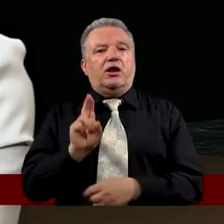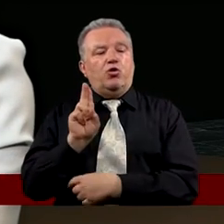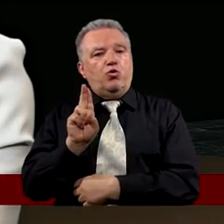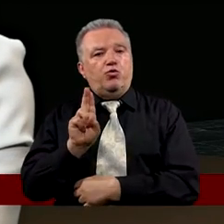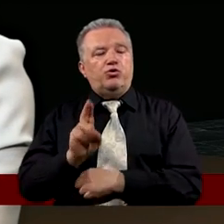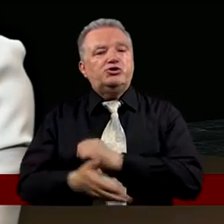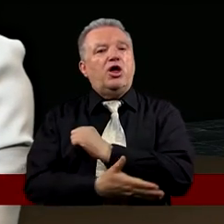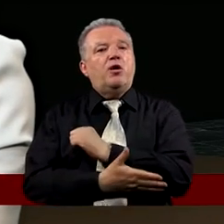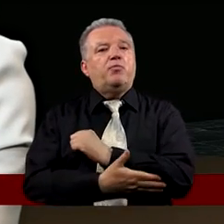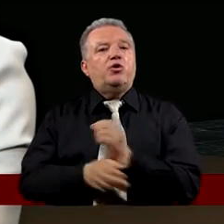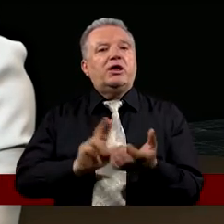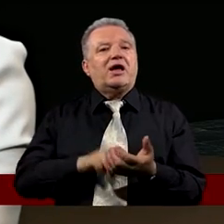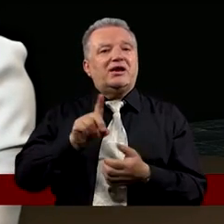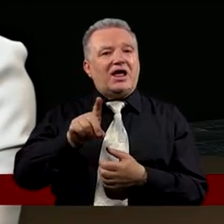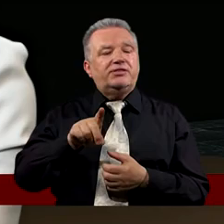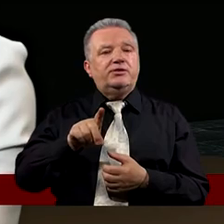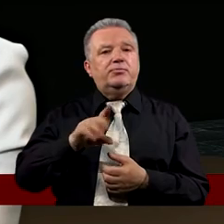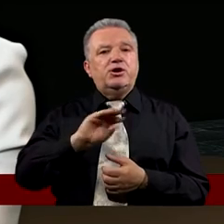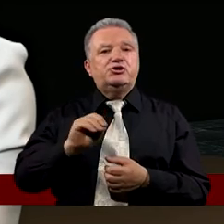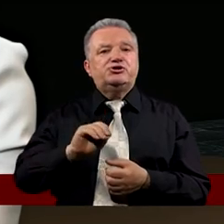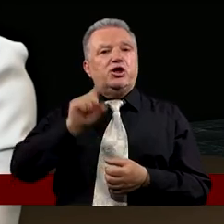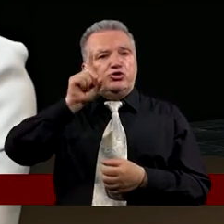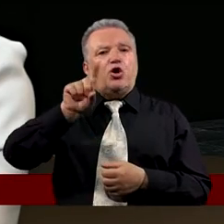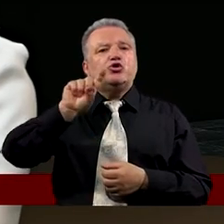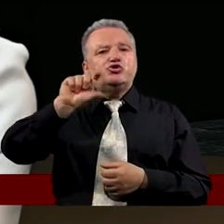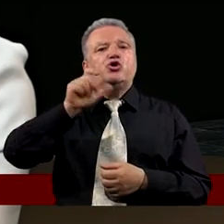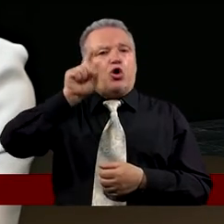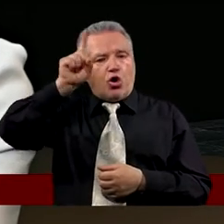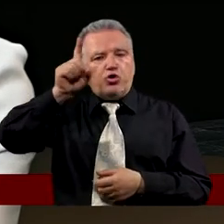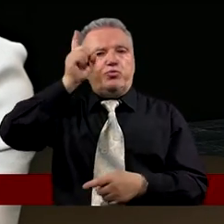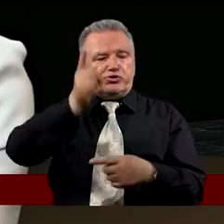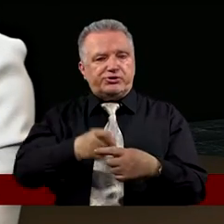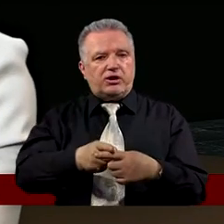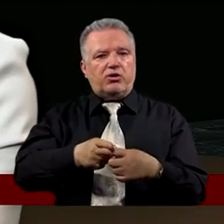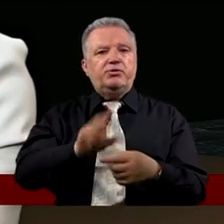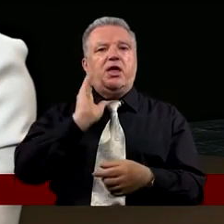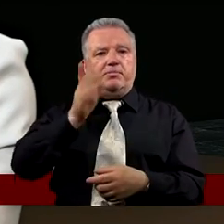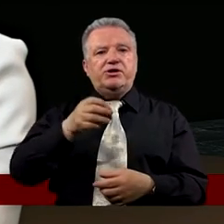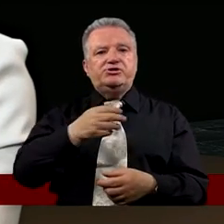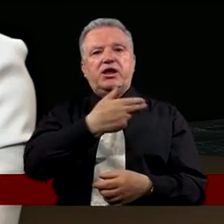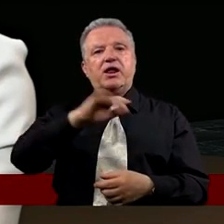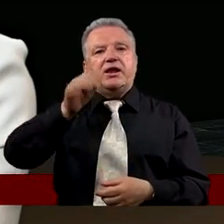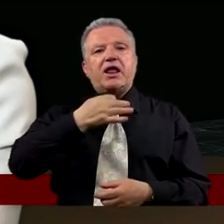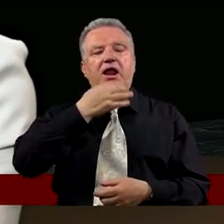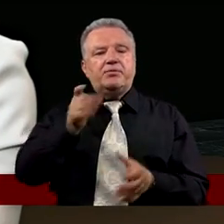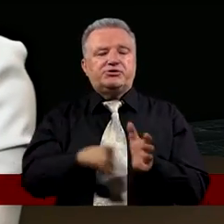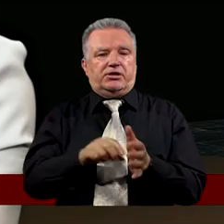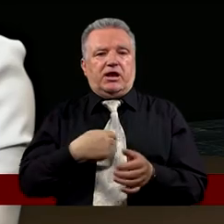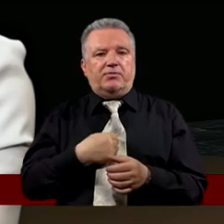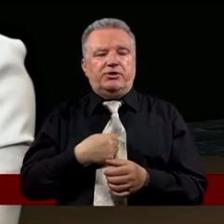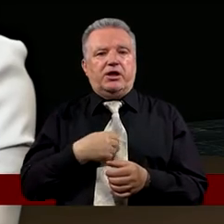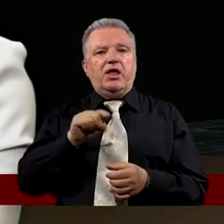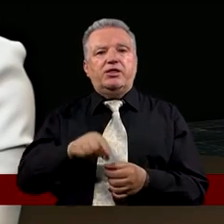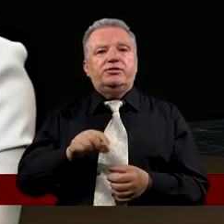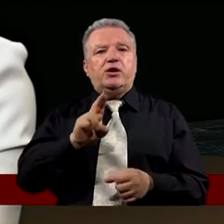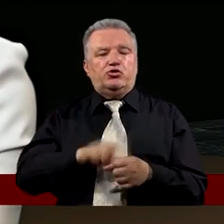ufność polega na tym Że wiem, że to co On postanowi Będzie dla mnie najlepsze I ten, kto po prostu zaufa Panu